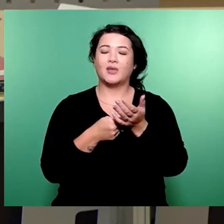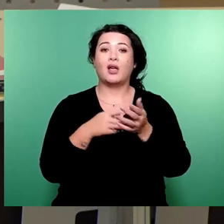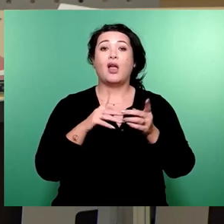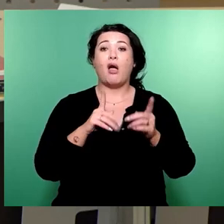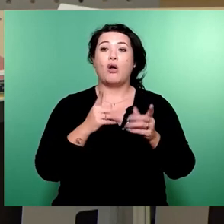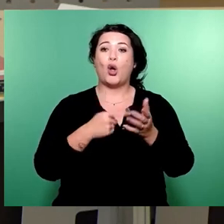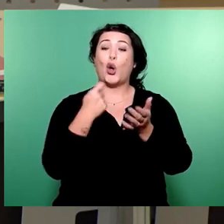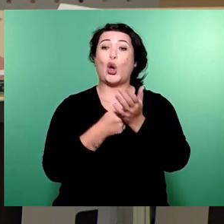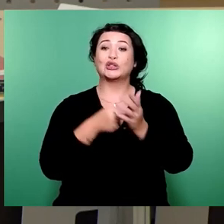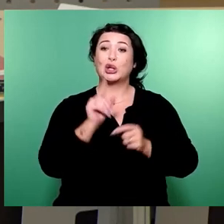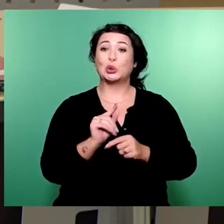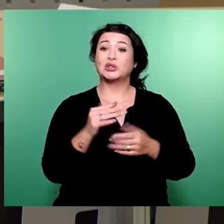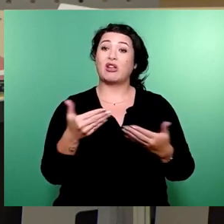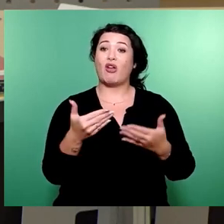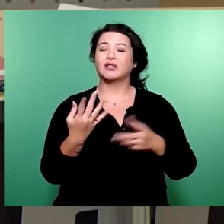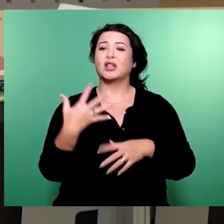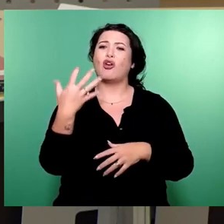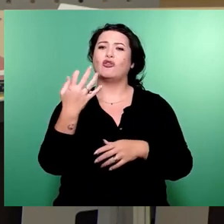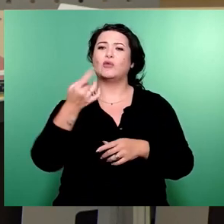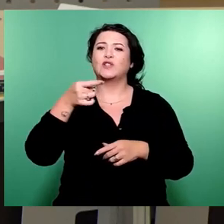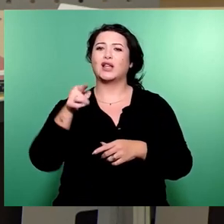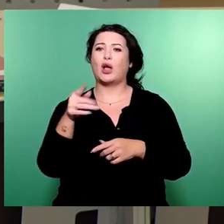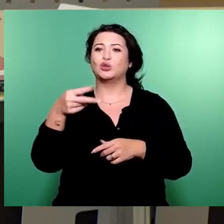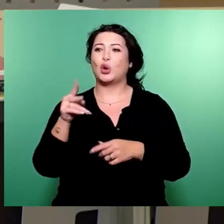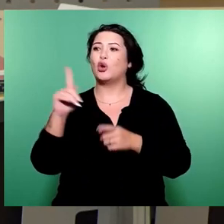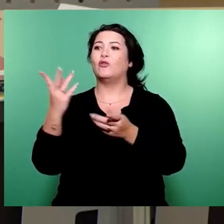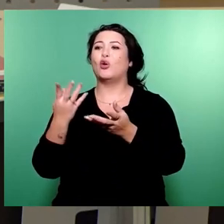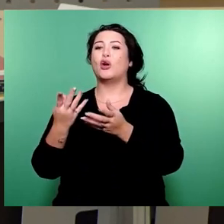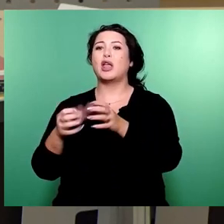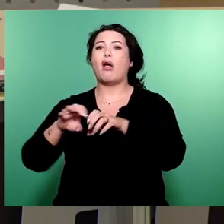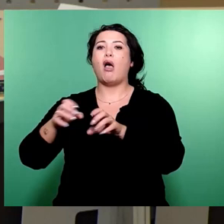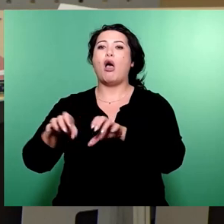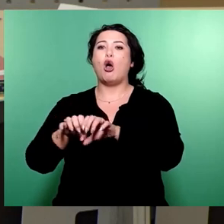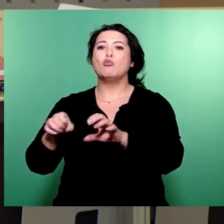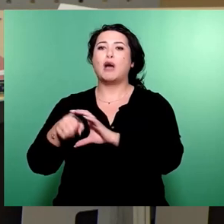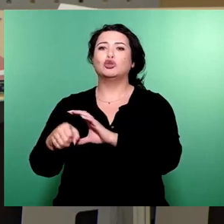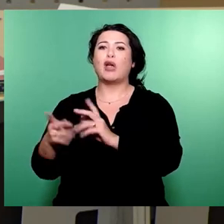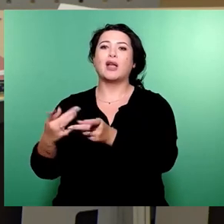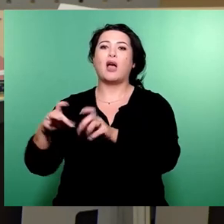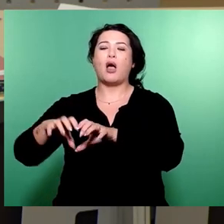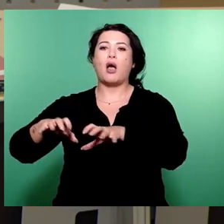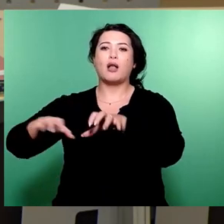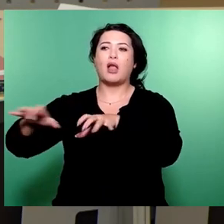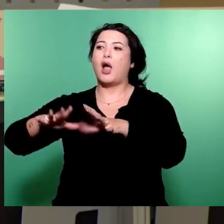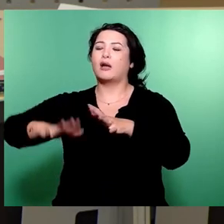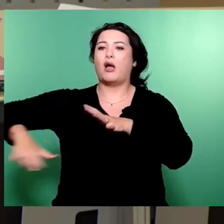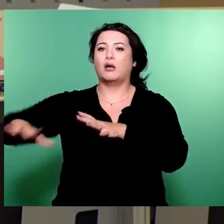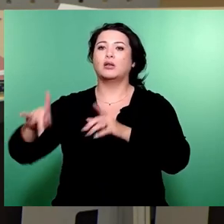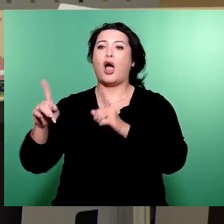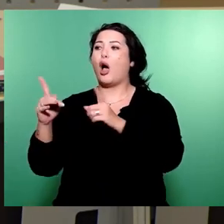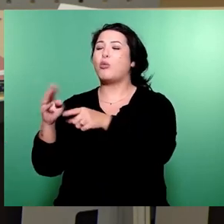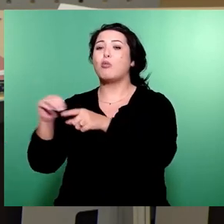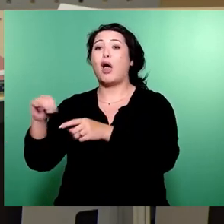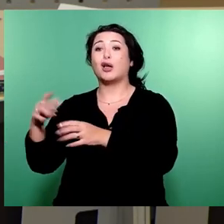sind dagegen die 50.000 Euro für die Pumptrack-Anlage für Anke Wagner. Aber schließlich kriegt ja schon Mario Schmidt seine 1